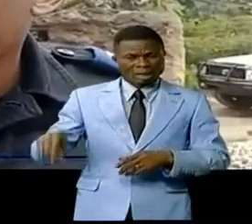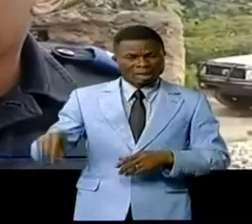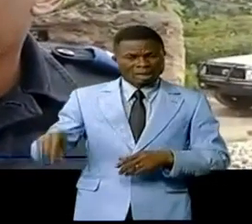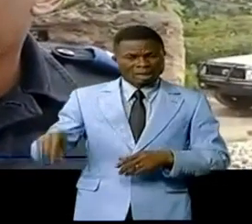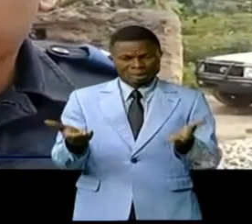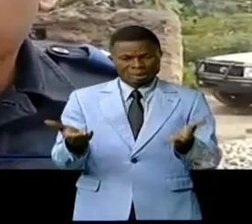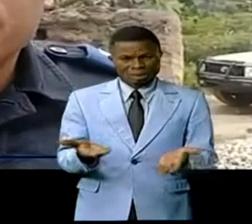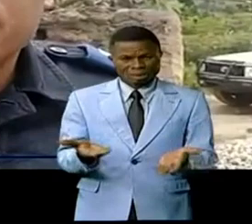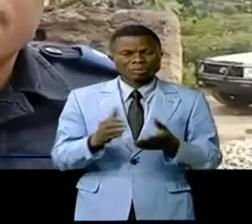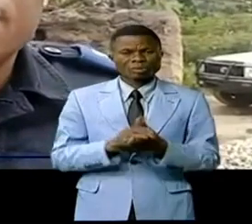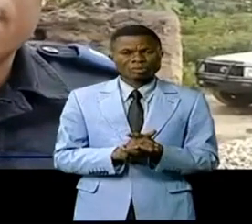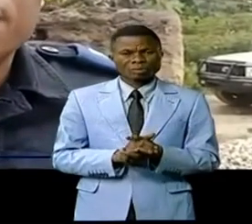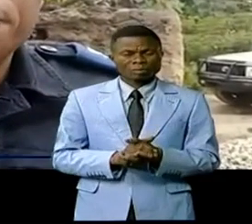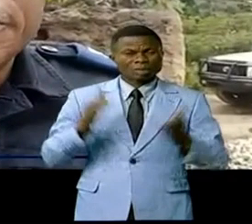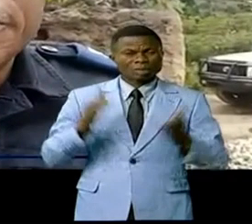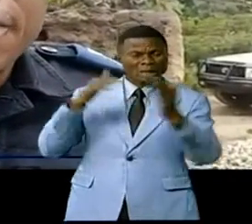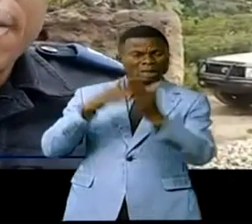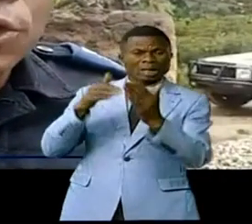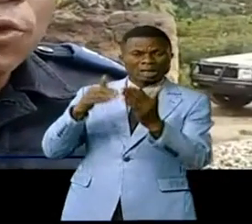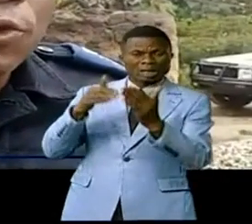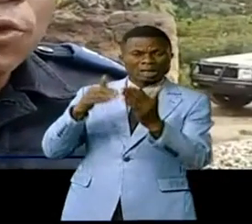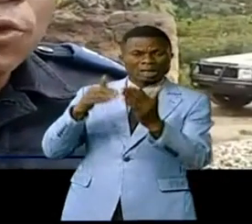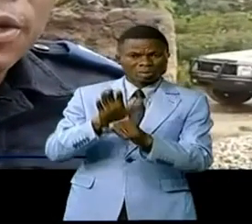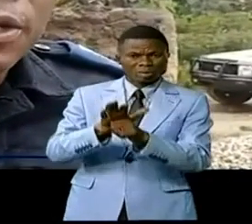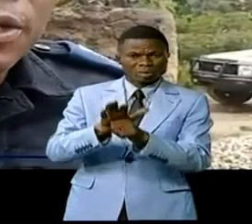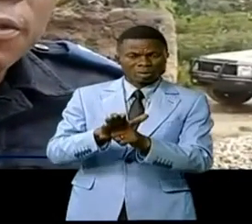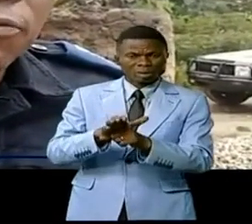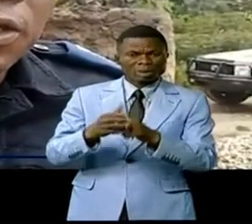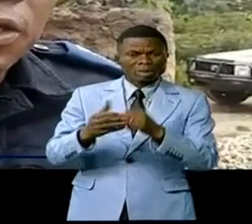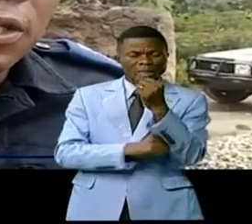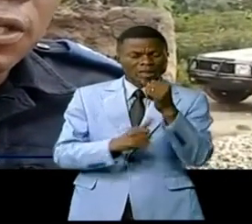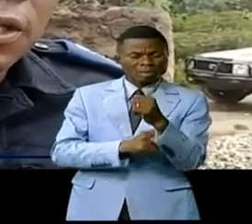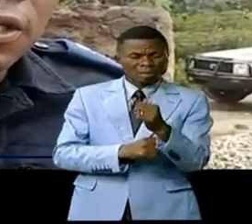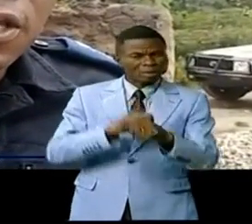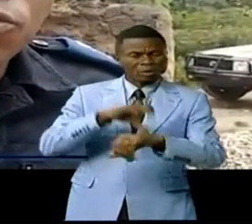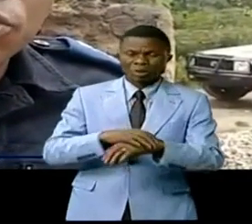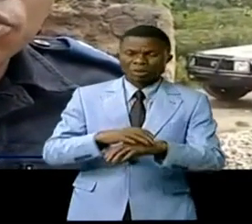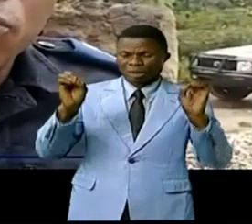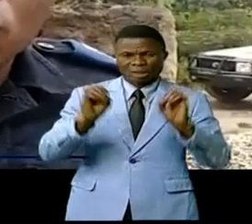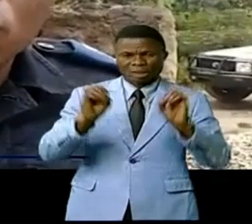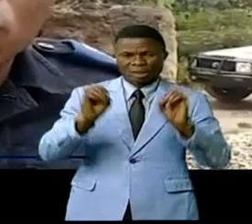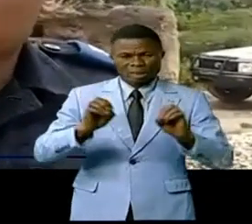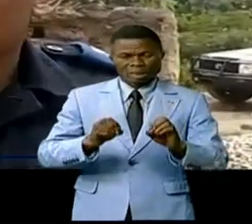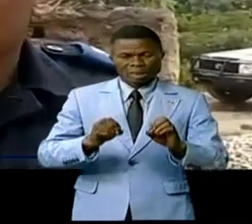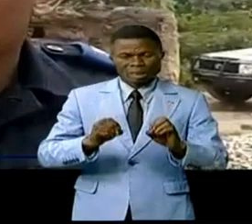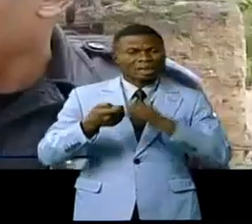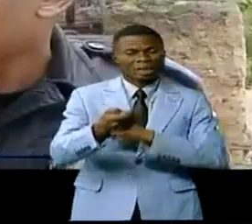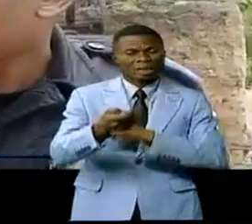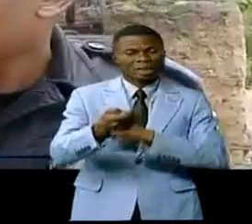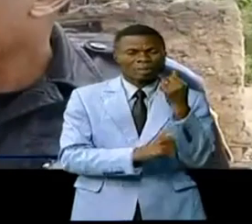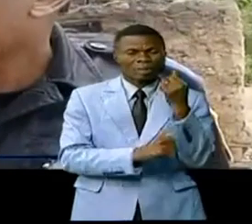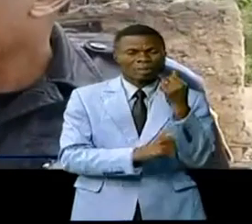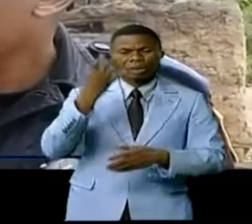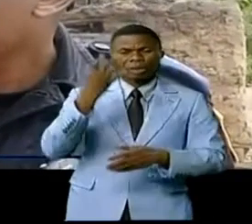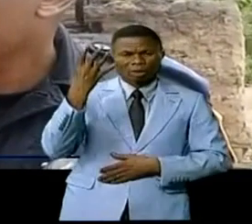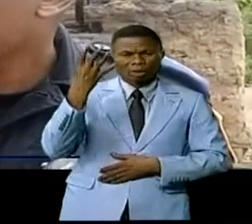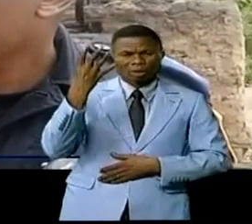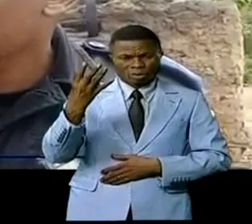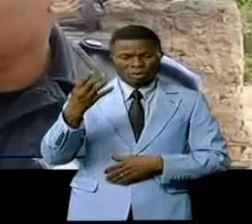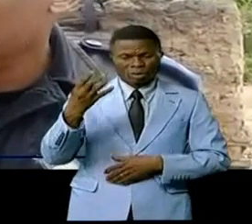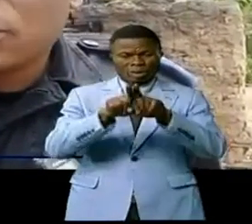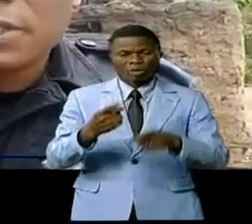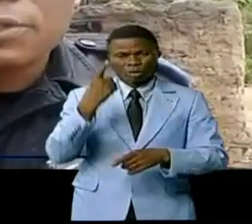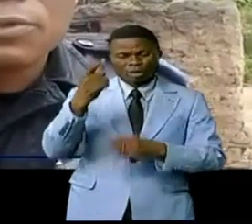où il y a eu attaque des hommes non autrement identifiés qui a causé un mort d'homme. y a eu quatre personnes